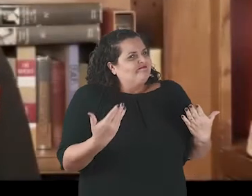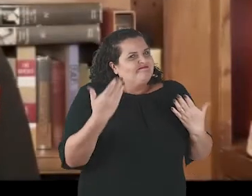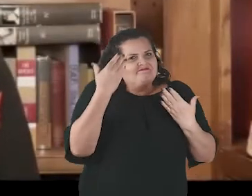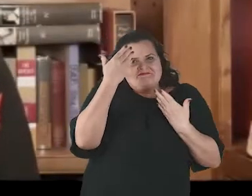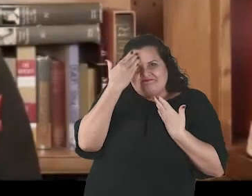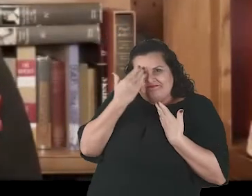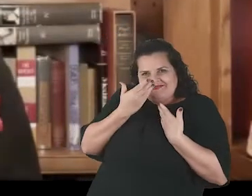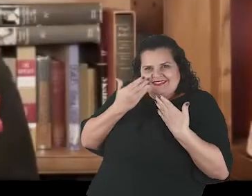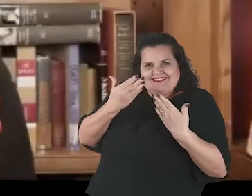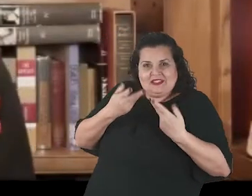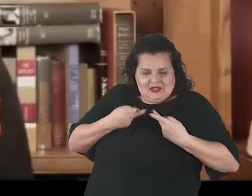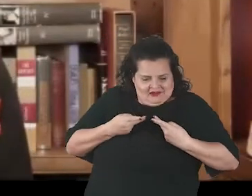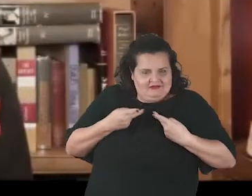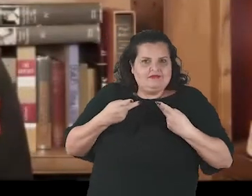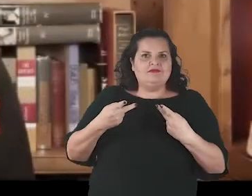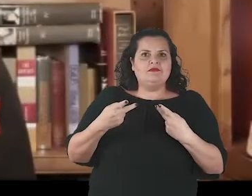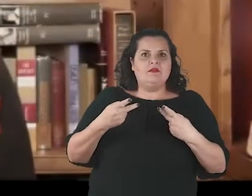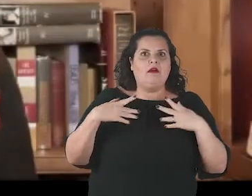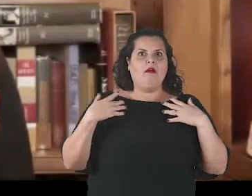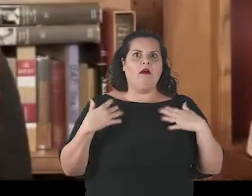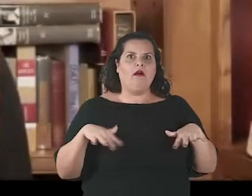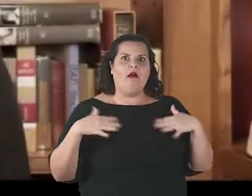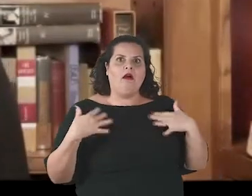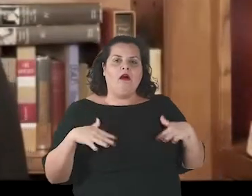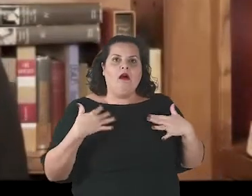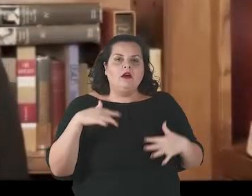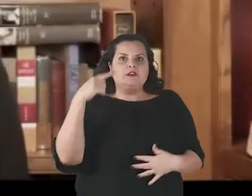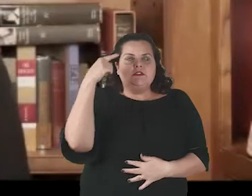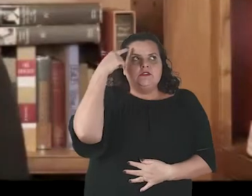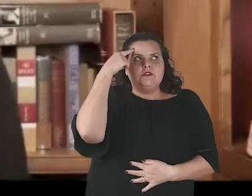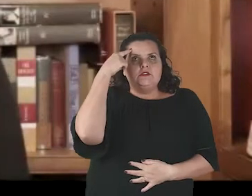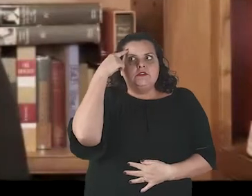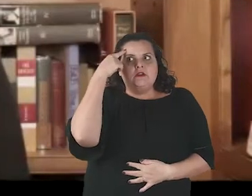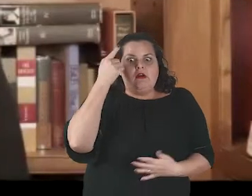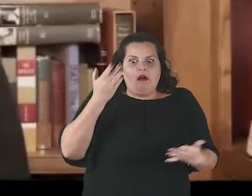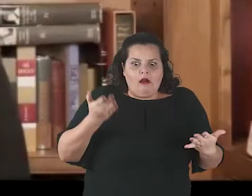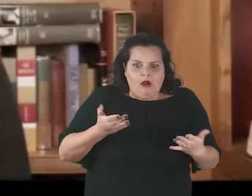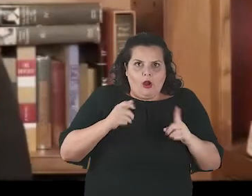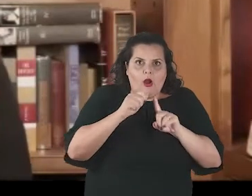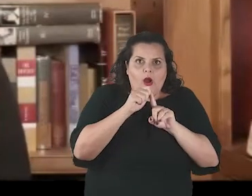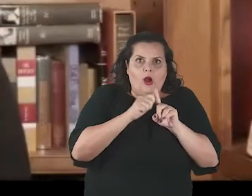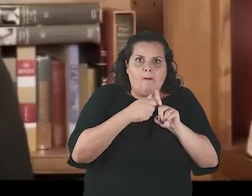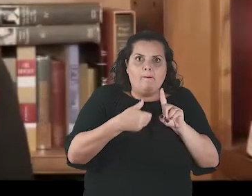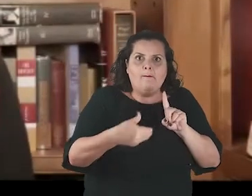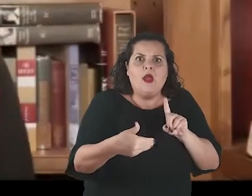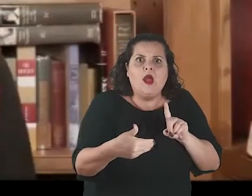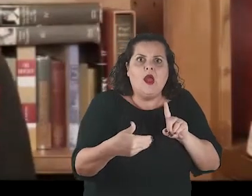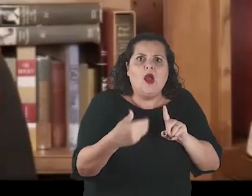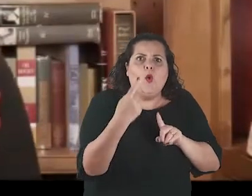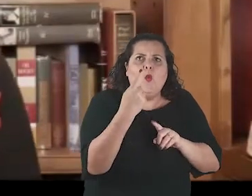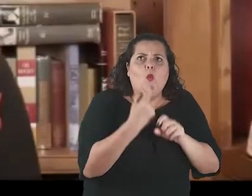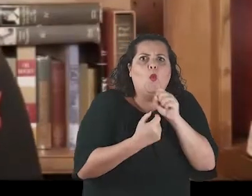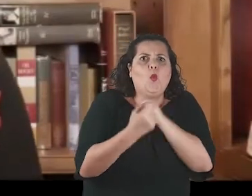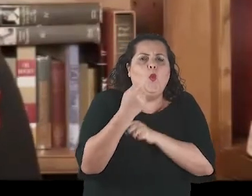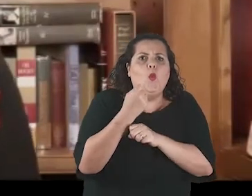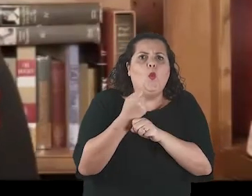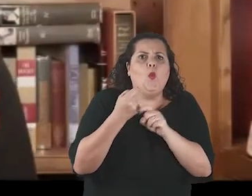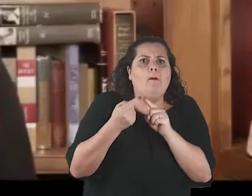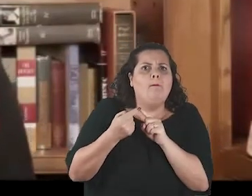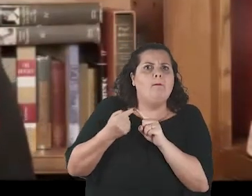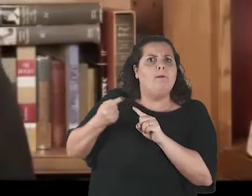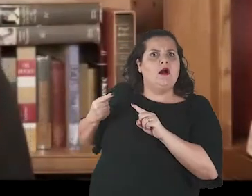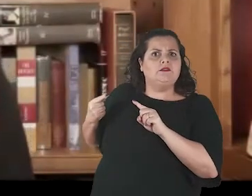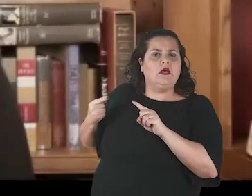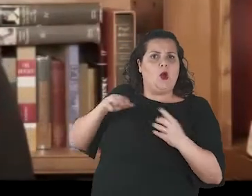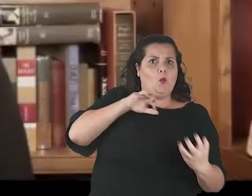You know, it's kind of shocking when I think about the fact that it was just a year ago this month that